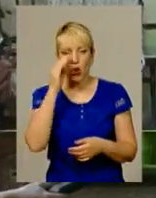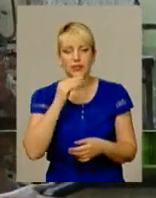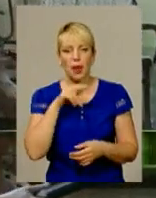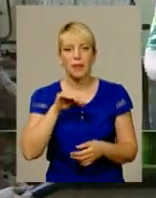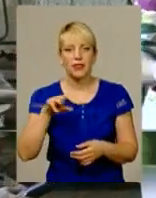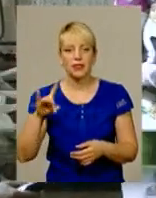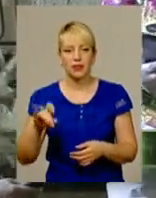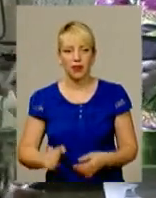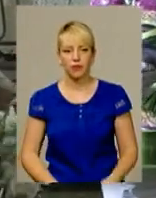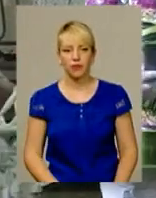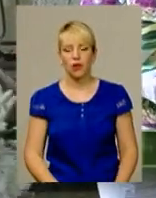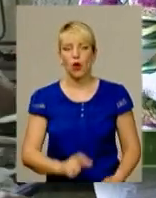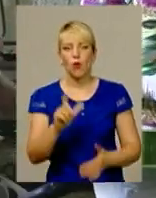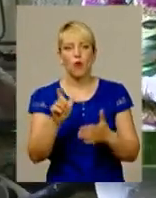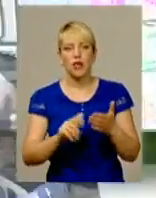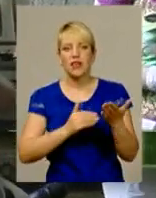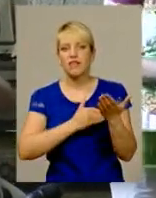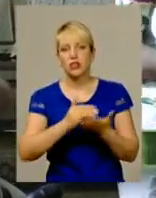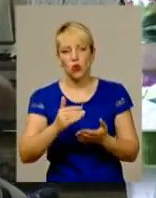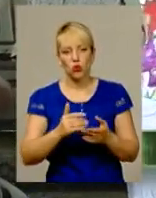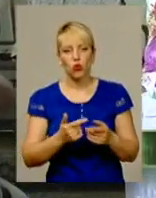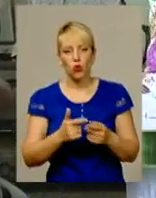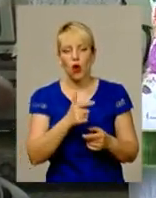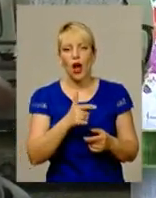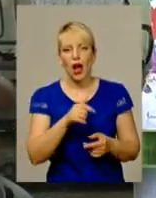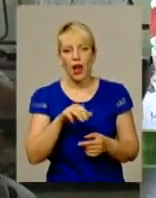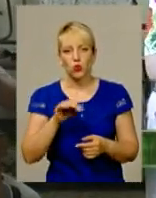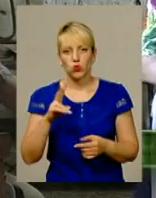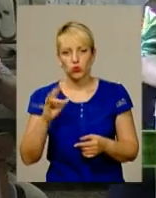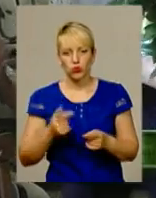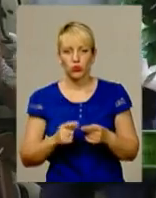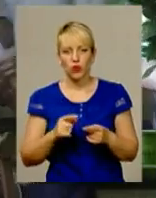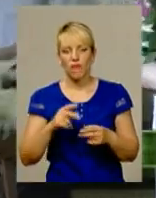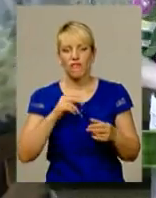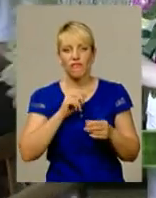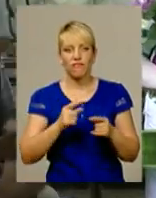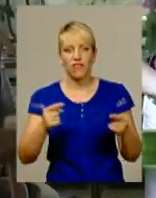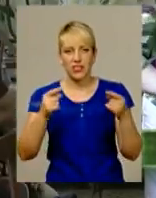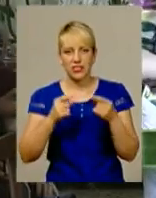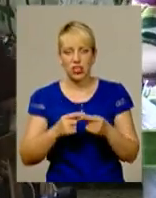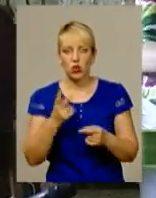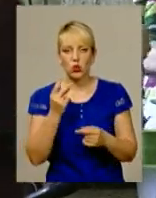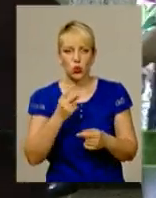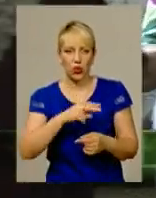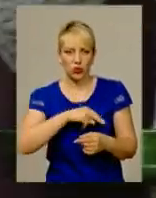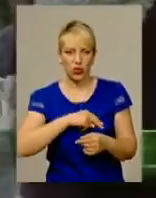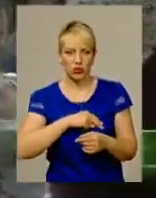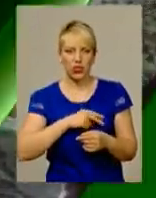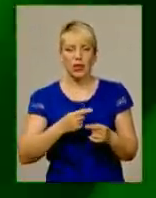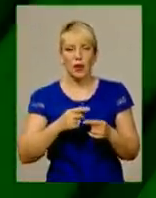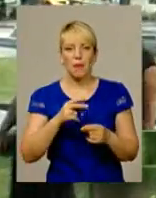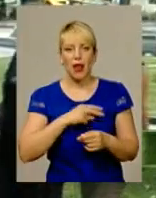Поезія високого гатунку. На Хмельниччині вдруге визначили лауреата літературної премії імені Миколи Федунця.